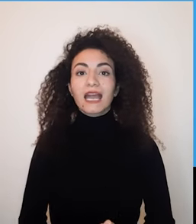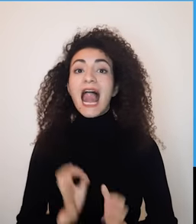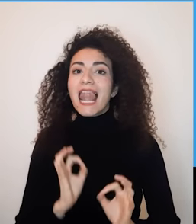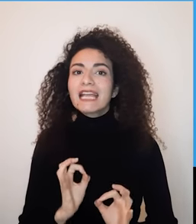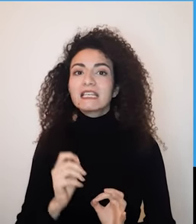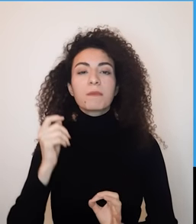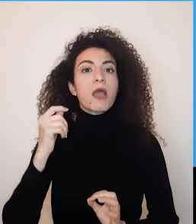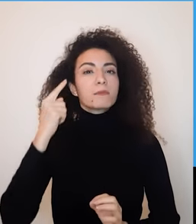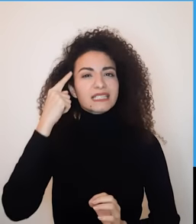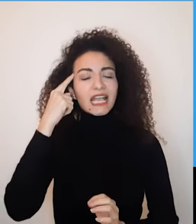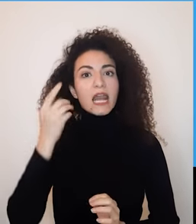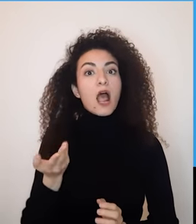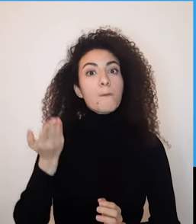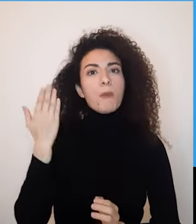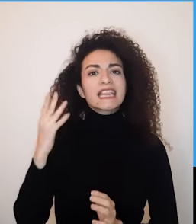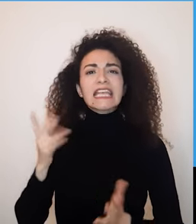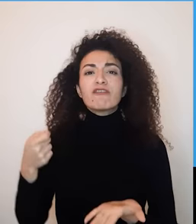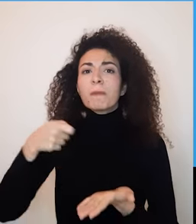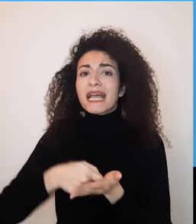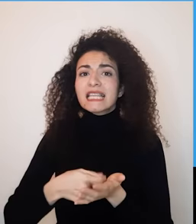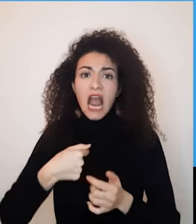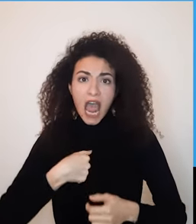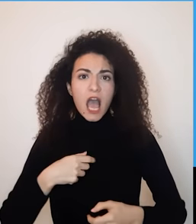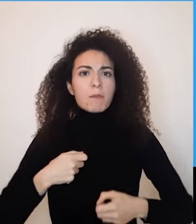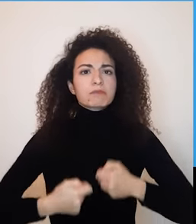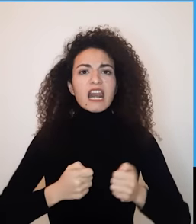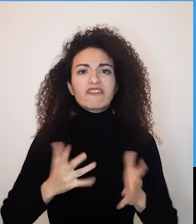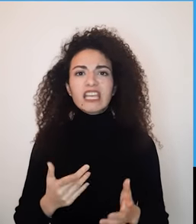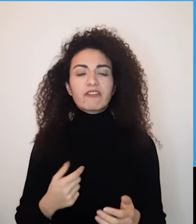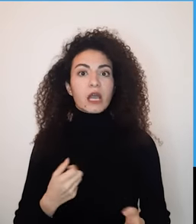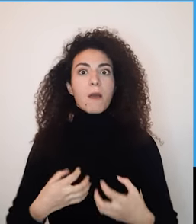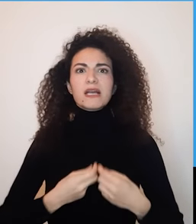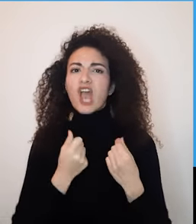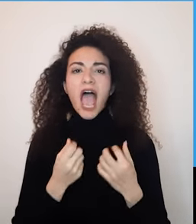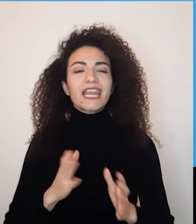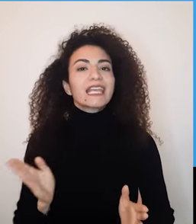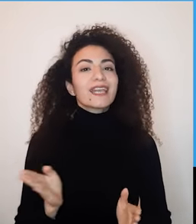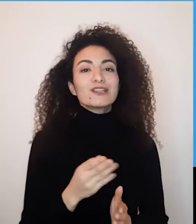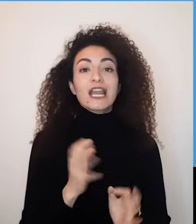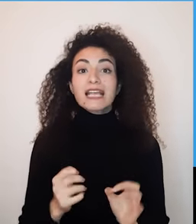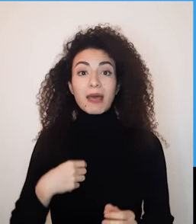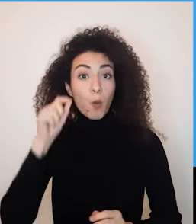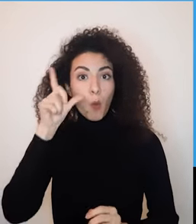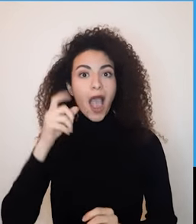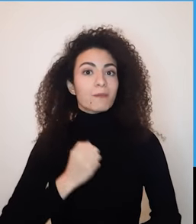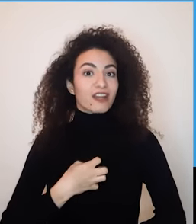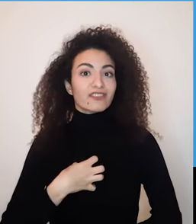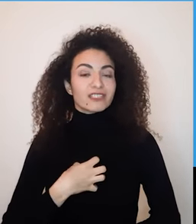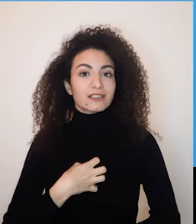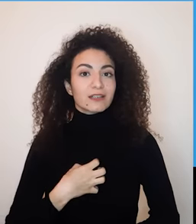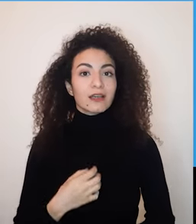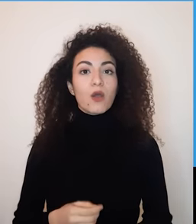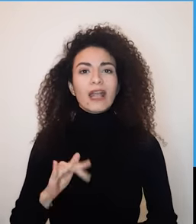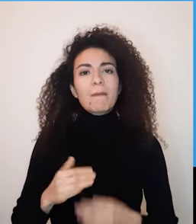عشان هيك لابد من معرفة تأثير موظوظ الماضي على تصرفاتي وردات فعلي على الحاضر وأخذ المسافة